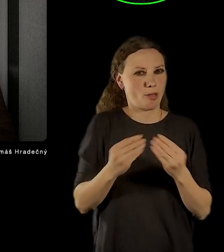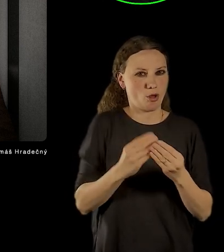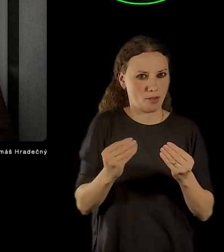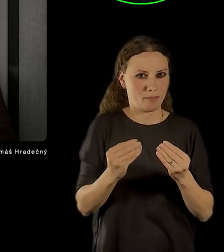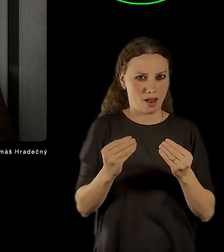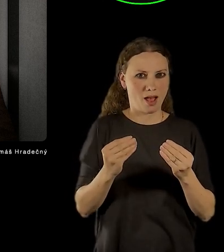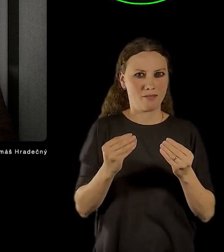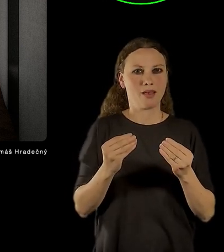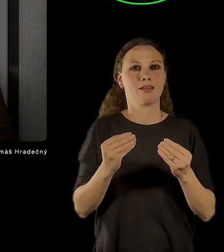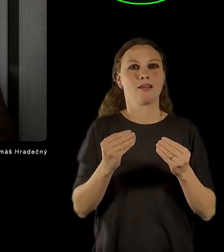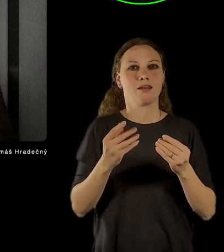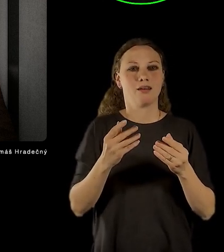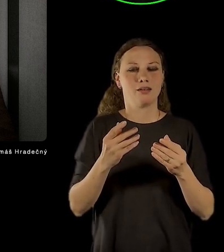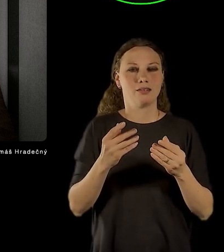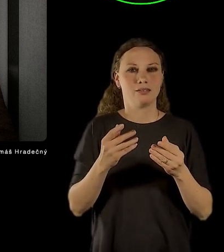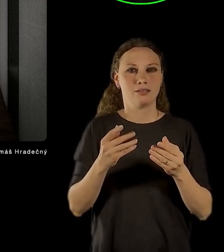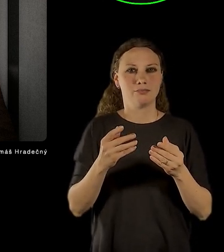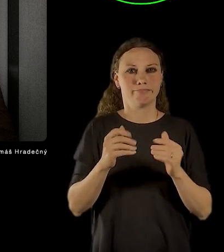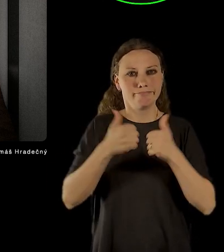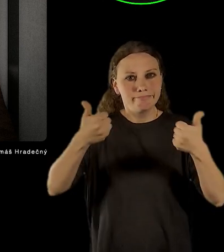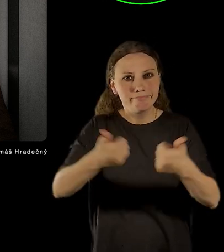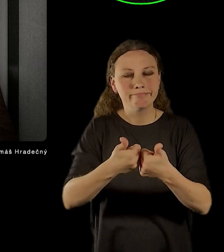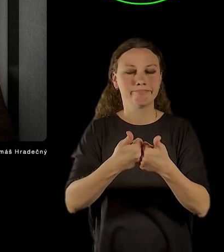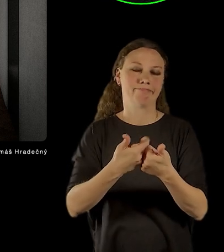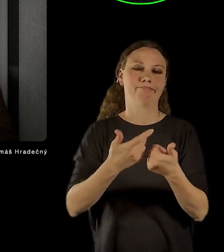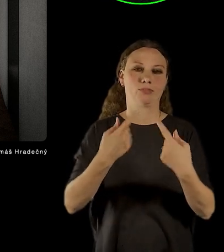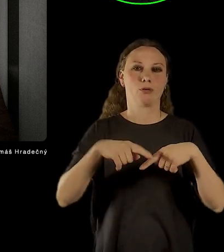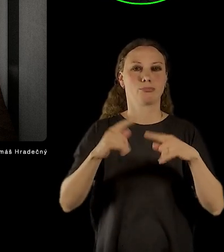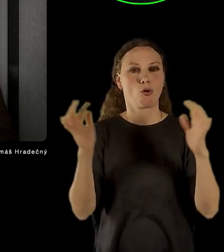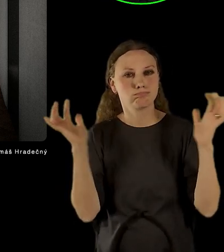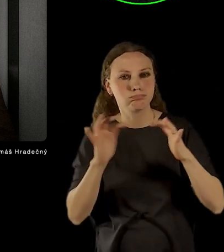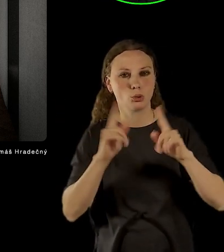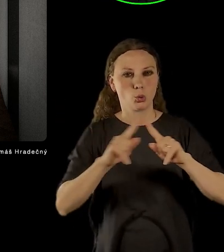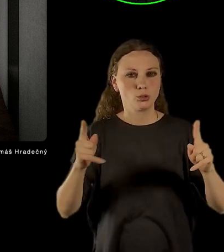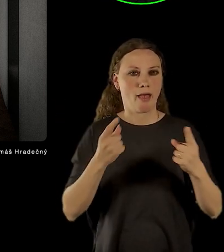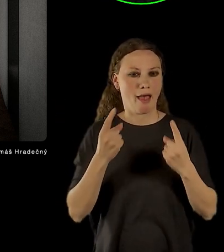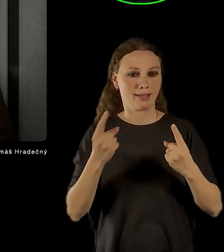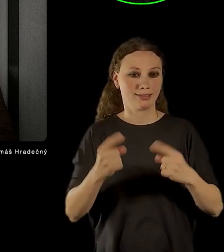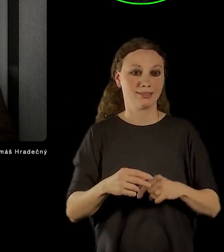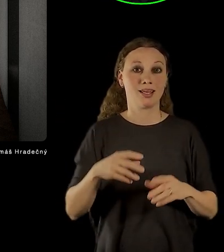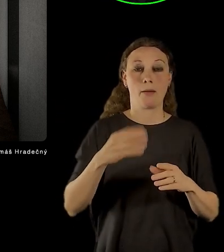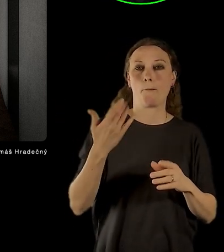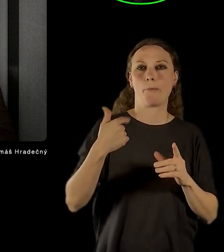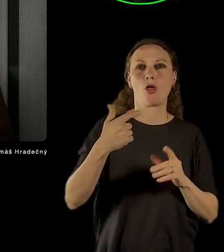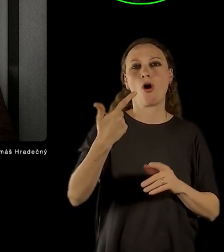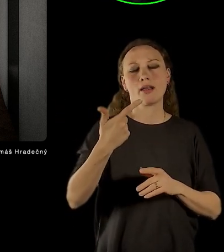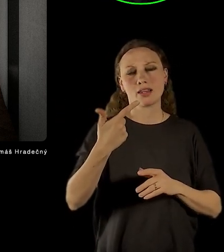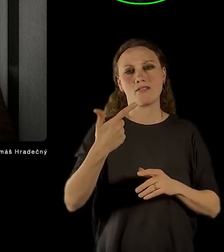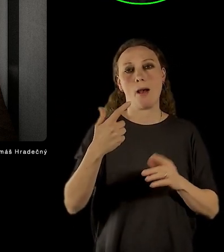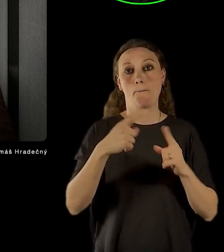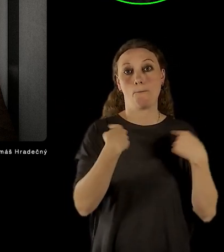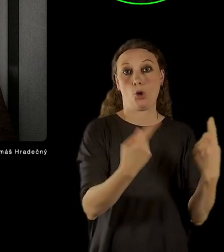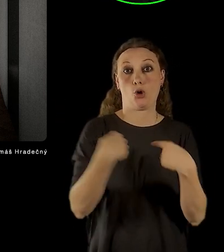uličním traktu ze dvou palácových pokojů odstraněním